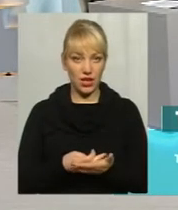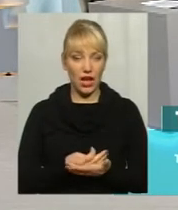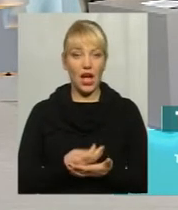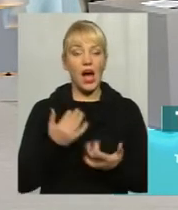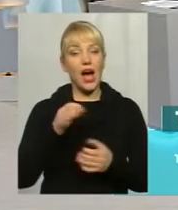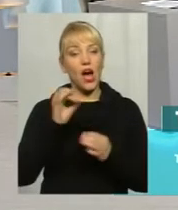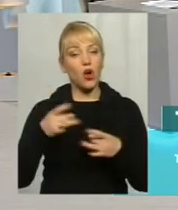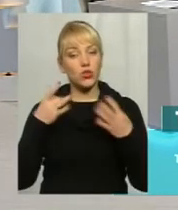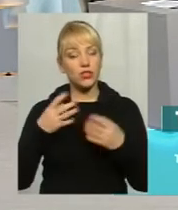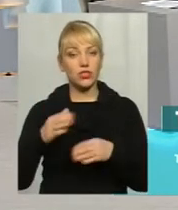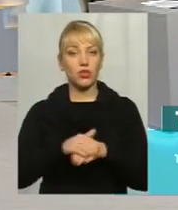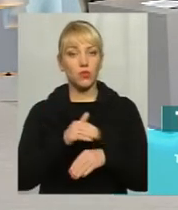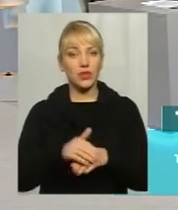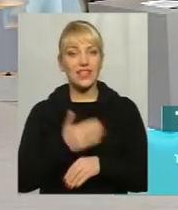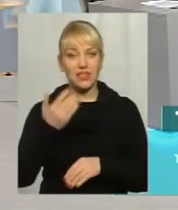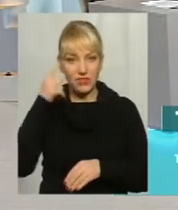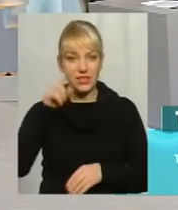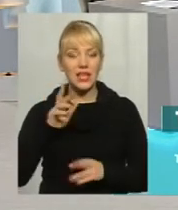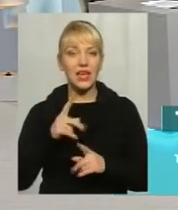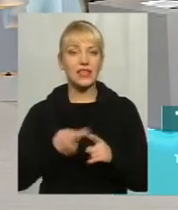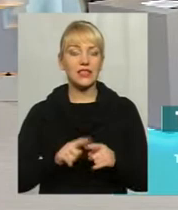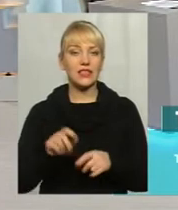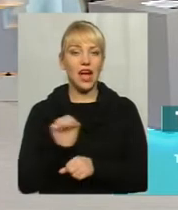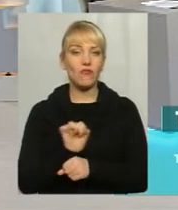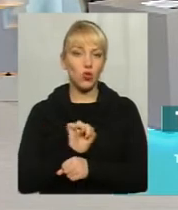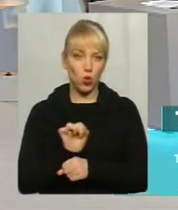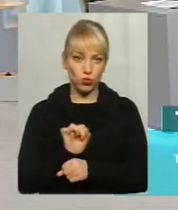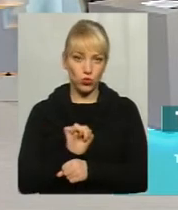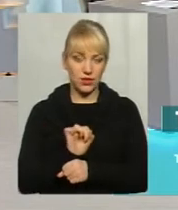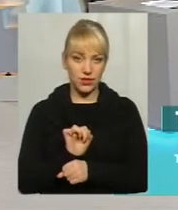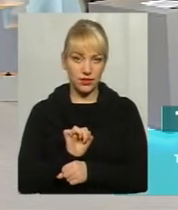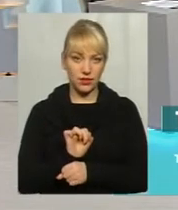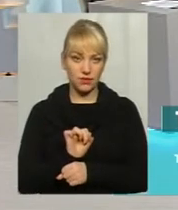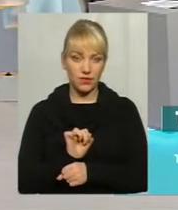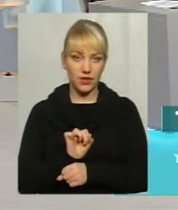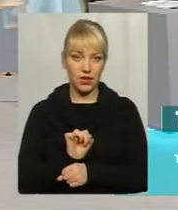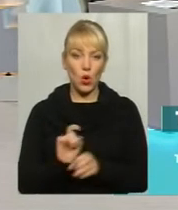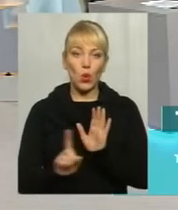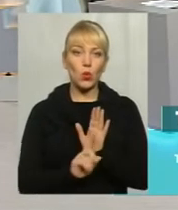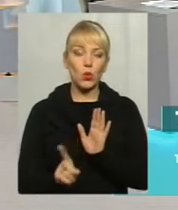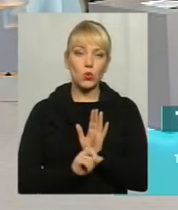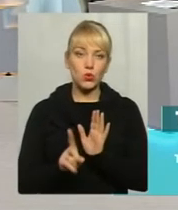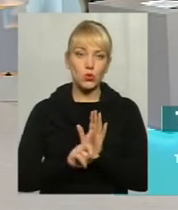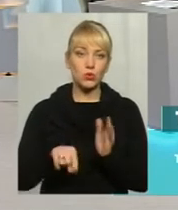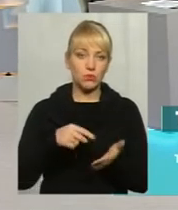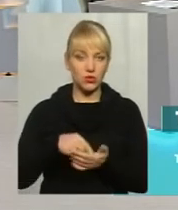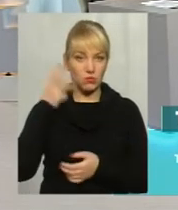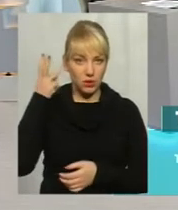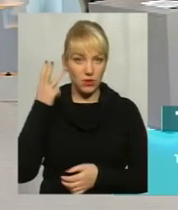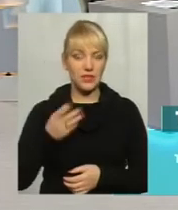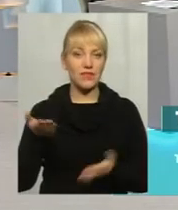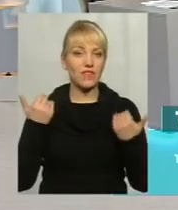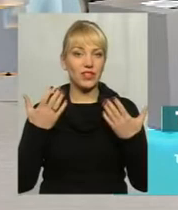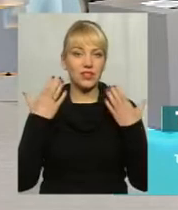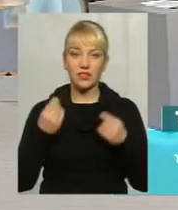Але скажіть, будь ласка, ви знаєте, як ці автобуси курсують Хмельницьким? Вихідні